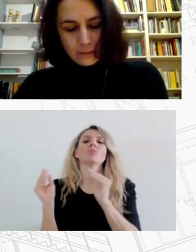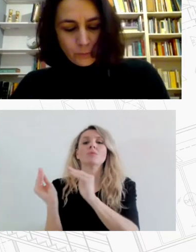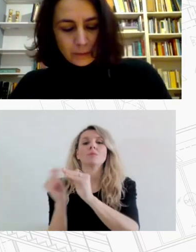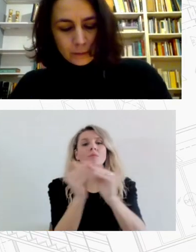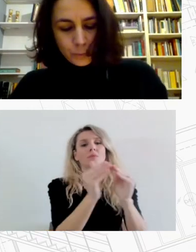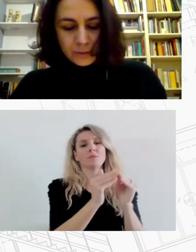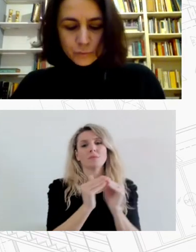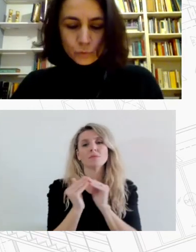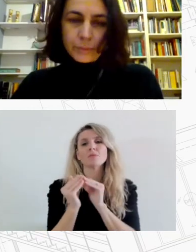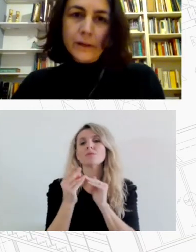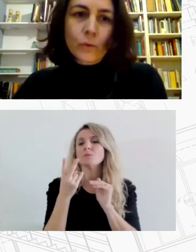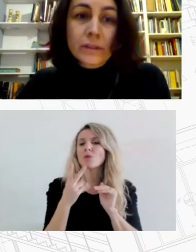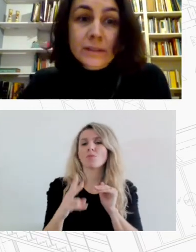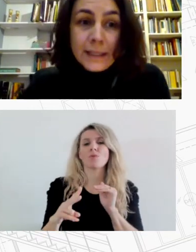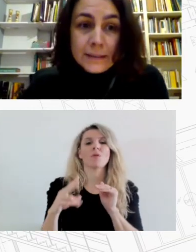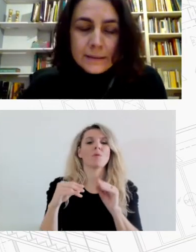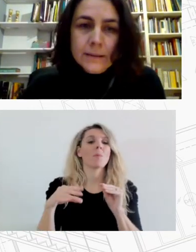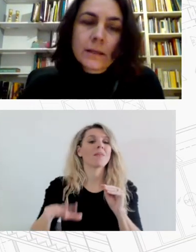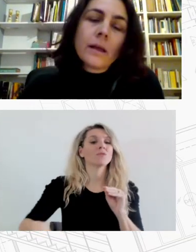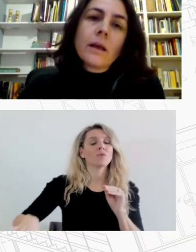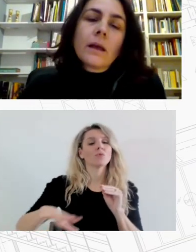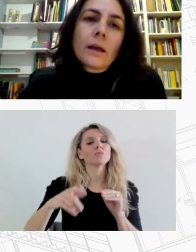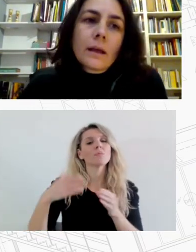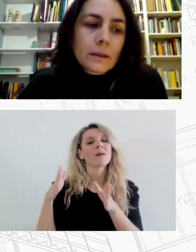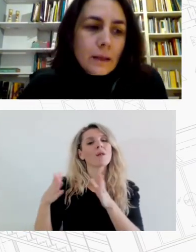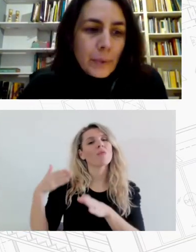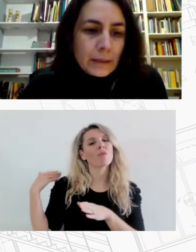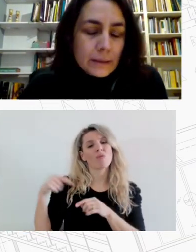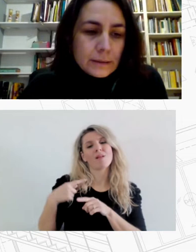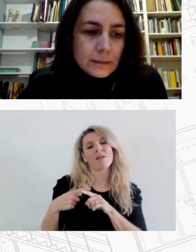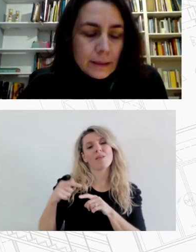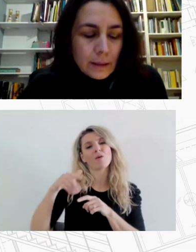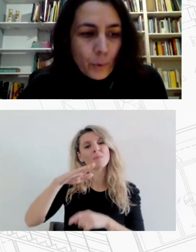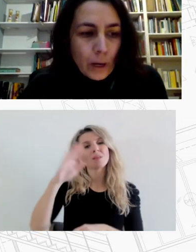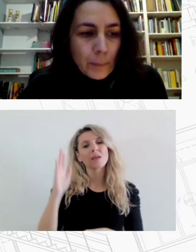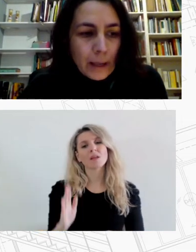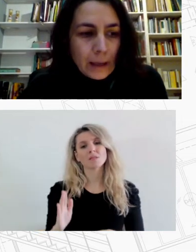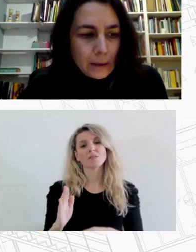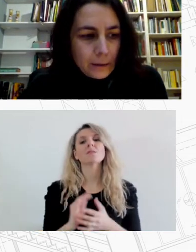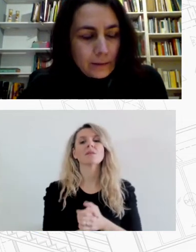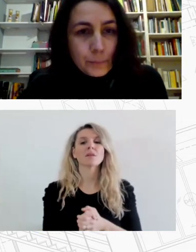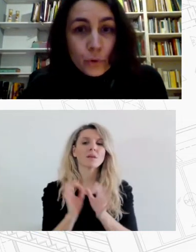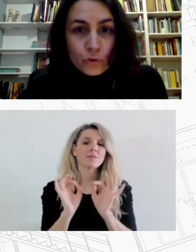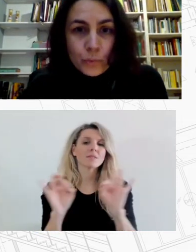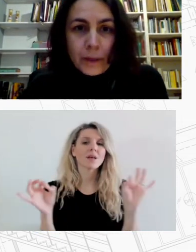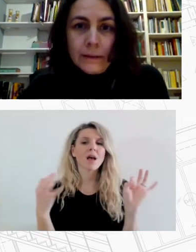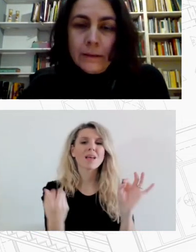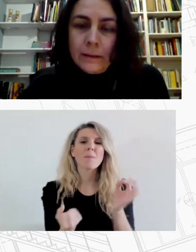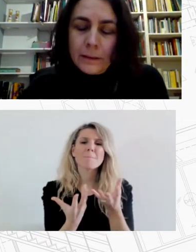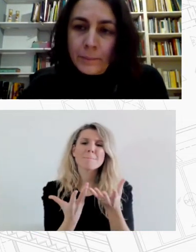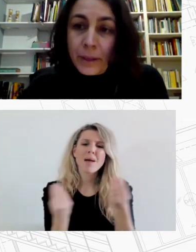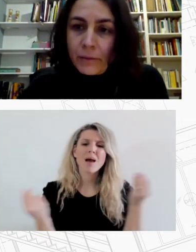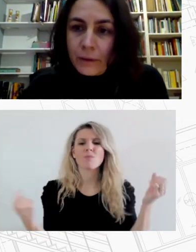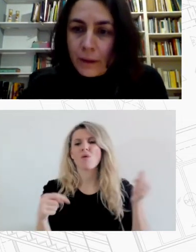κομμάτια του πληθυσμού την περίοδο της κρίσης και απέκτησε έτσι και πολλαπλά πρόσωπα